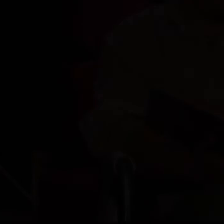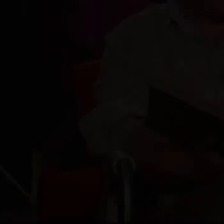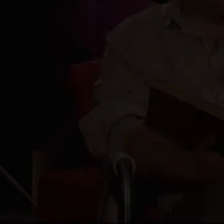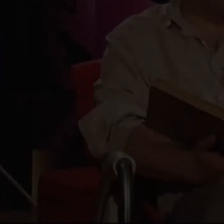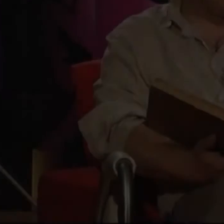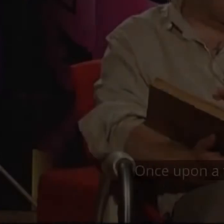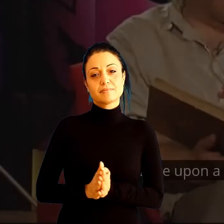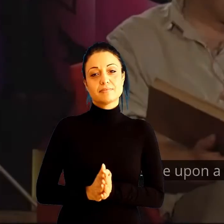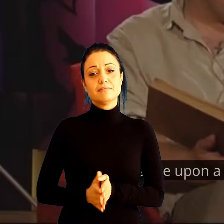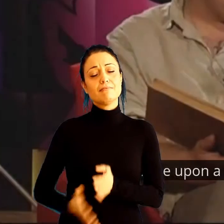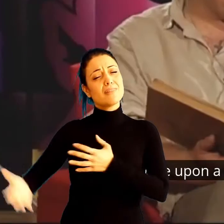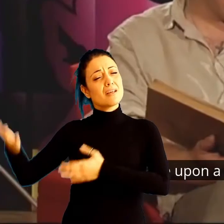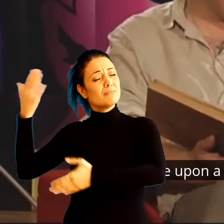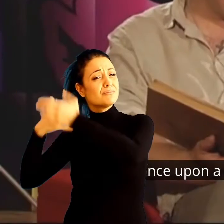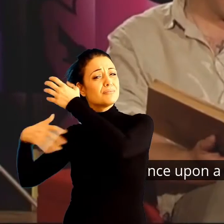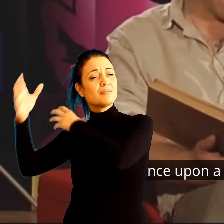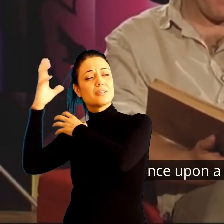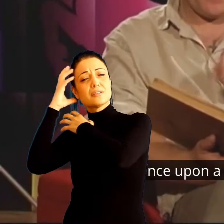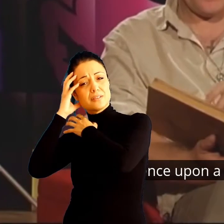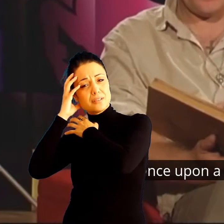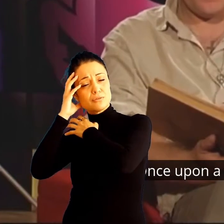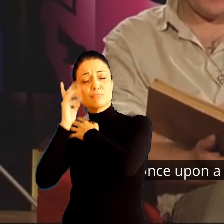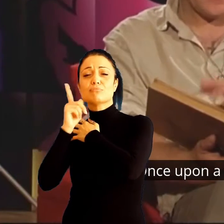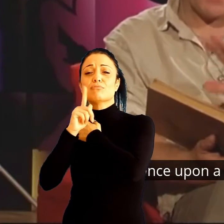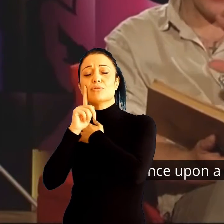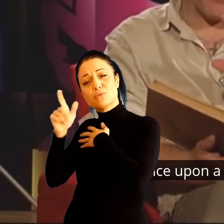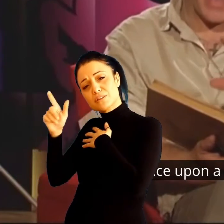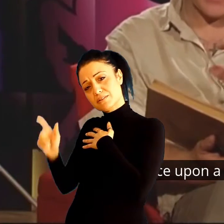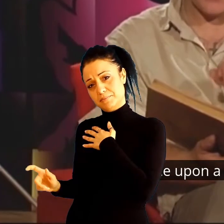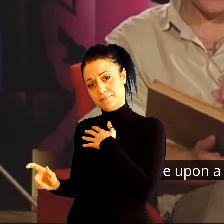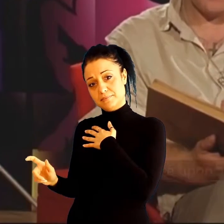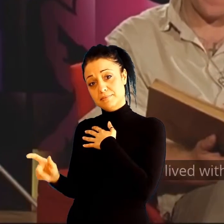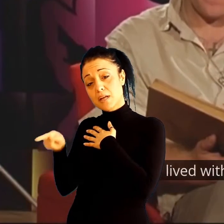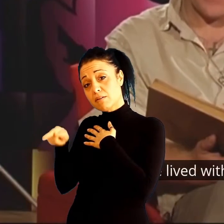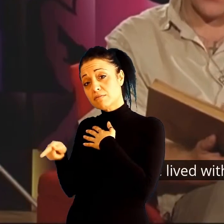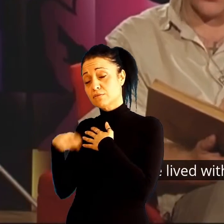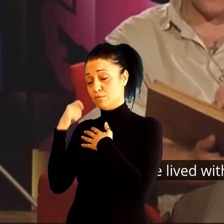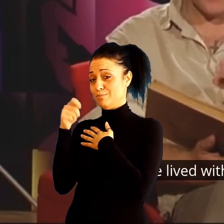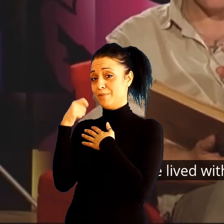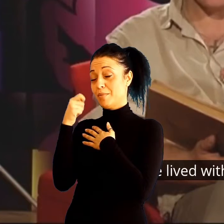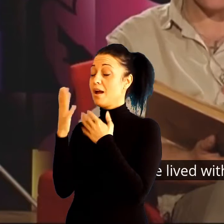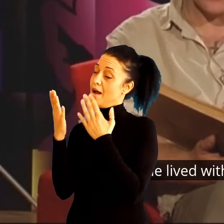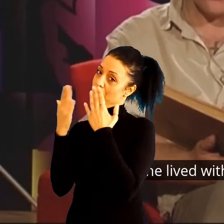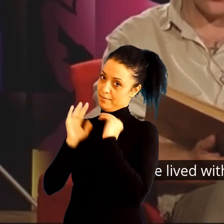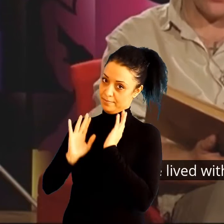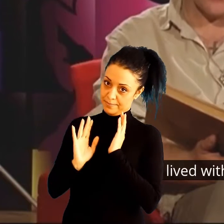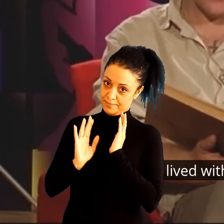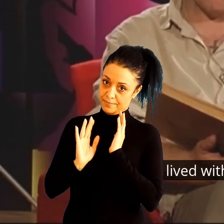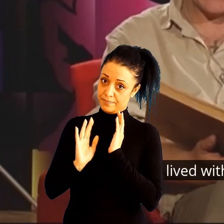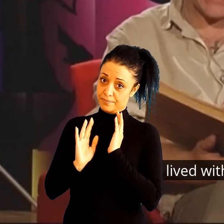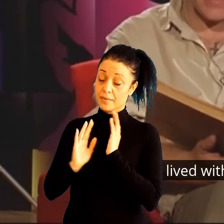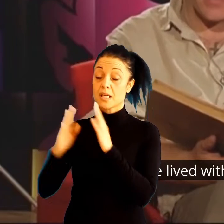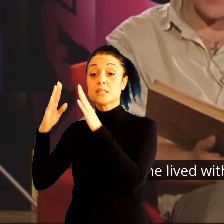Си било едно девојче, немало мајка. Живеело со таткото,